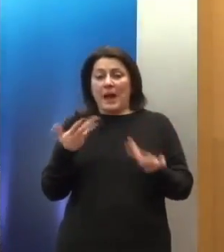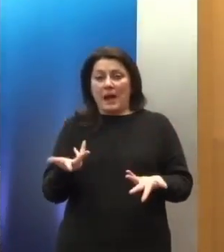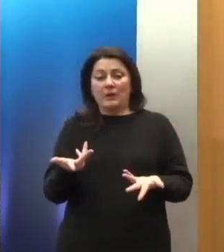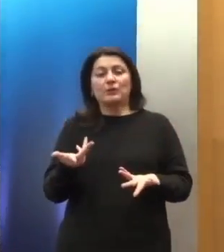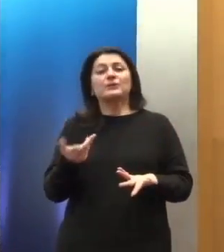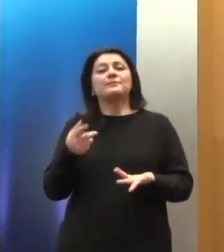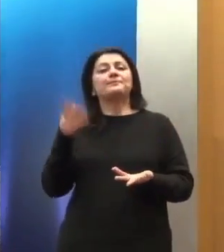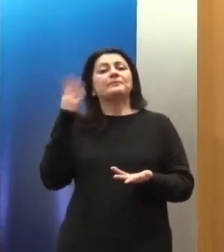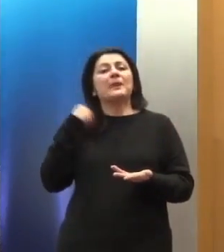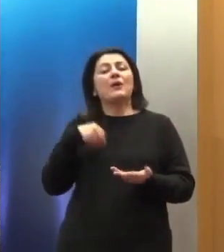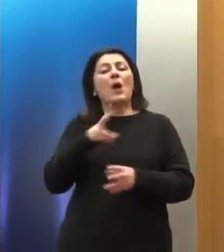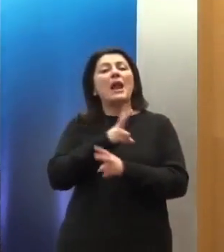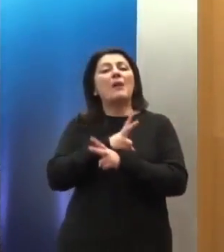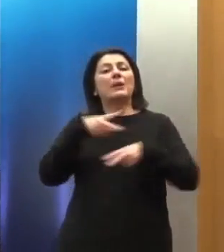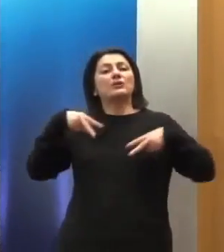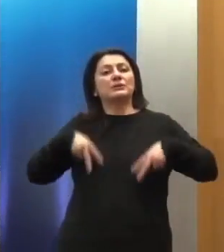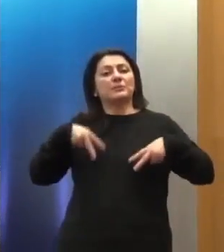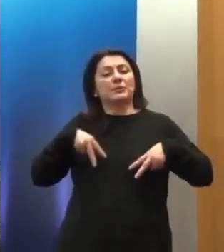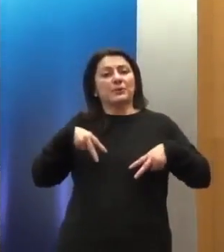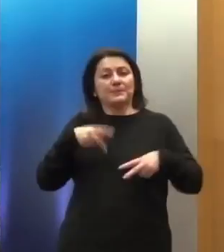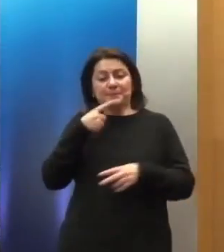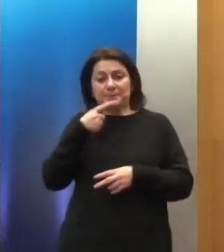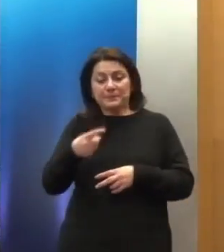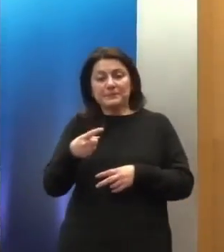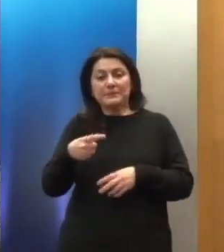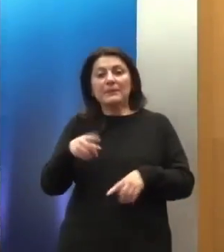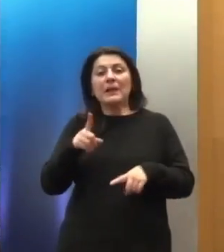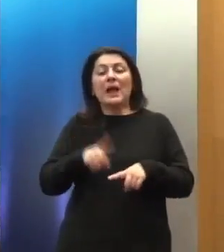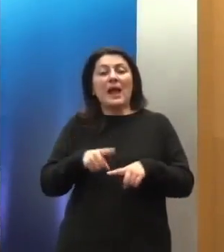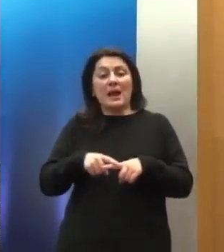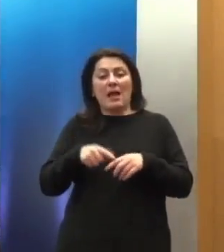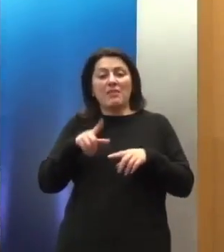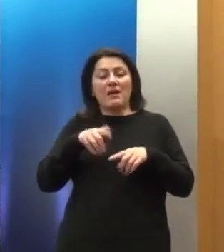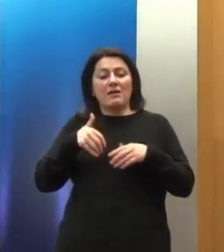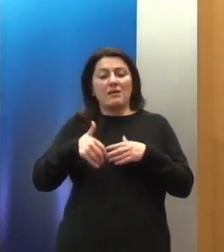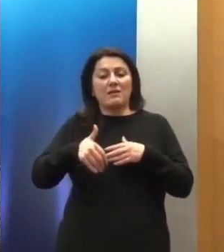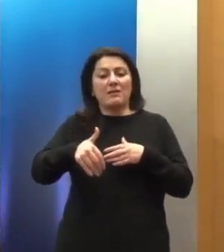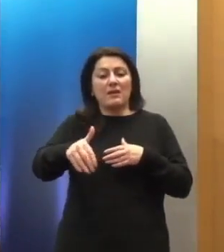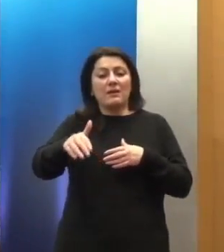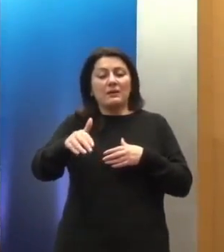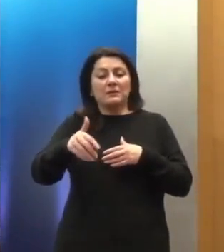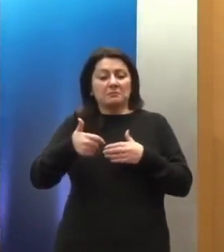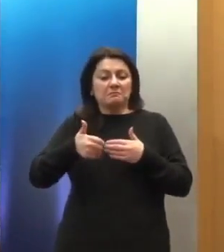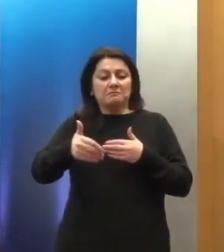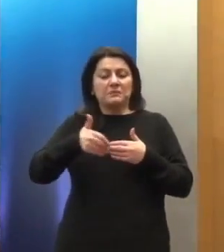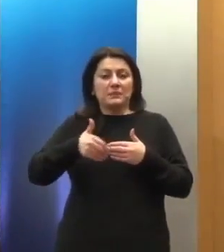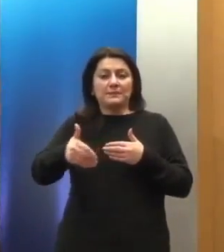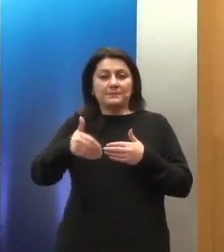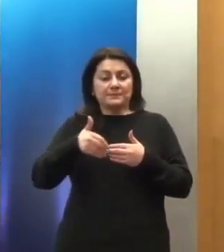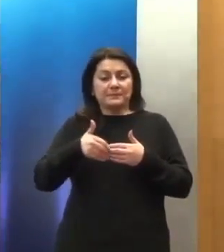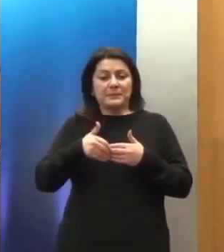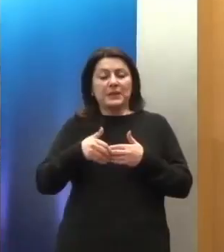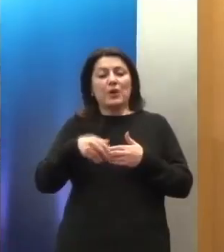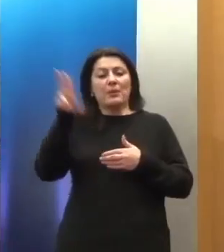από τον αναπληρωτή υπουργό, κύριο Κατρούγκαλο, ότι η Ελλάδα πρόκειται σύντομα να